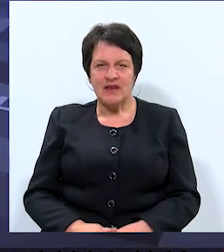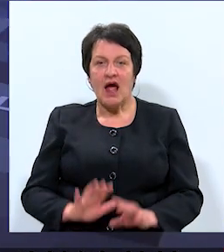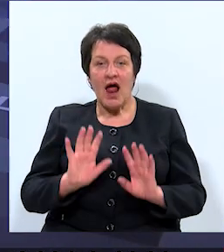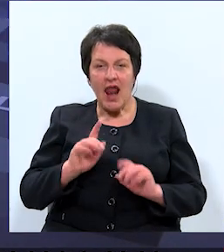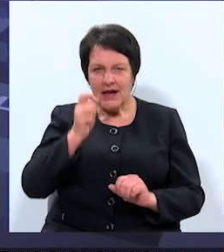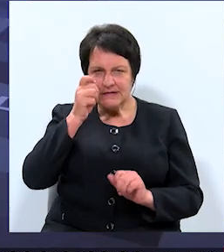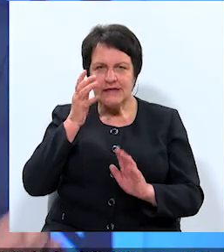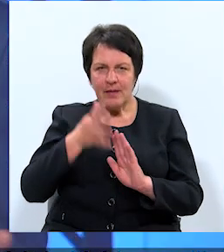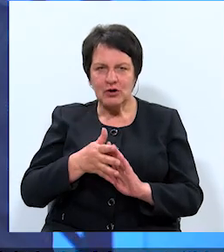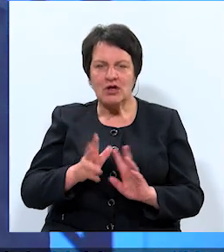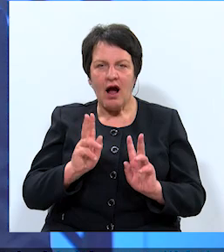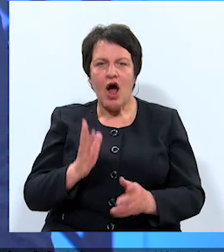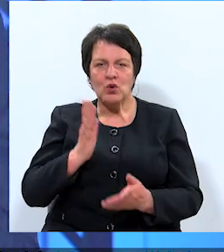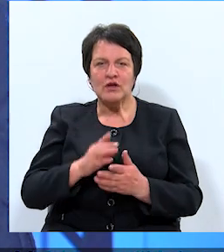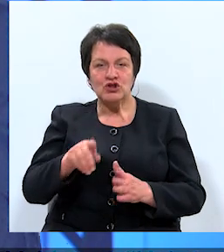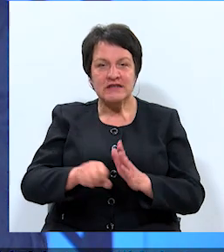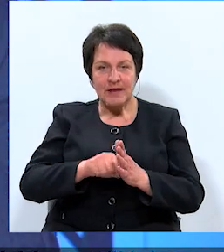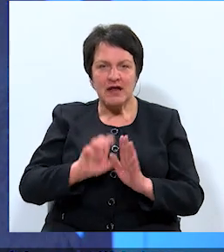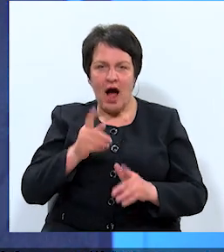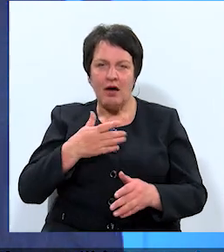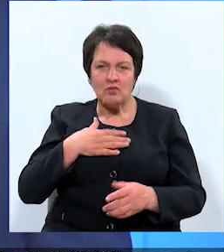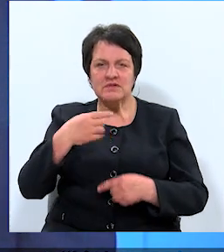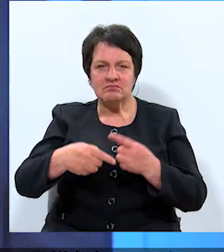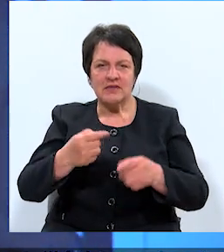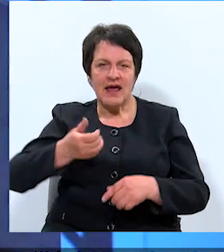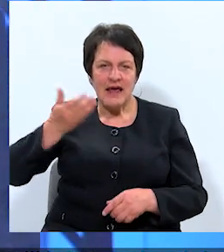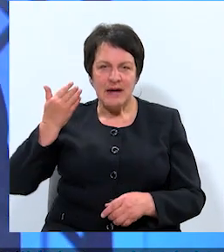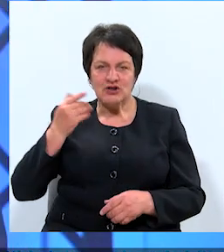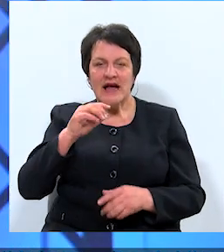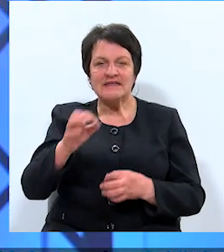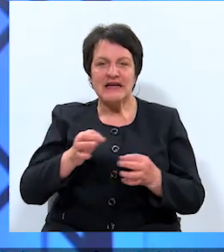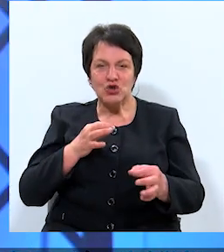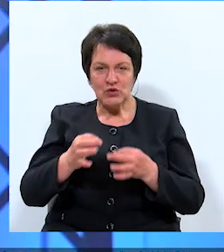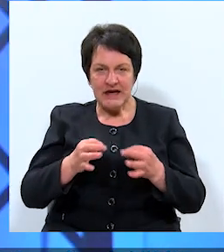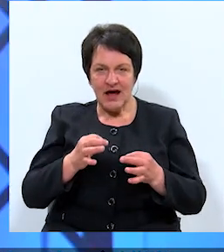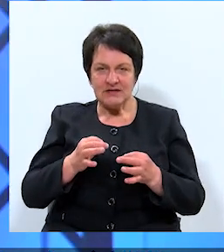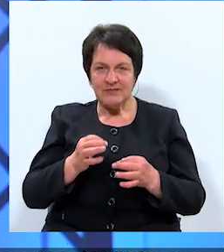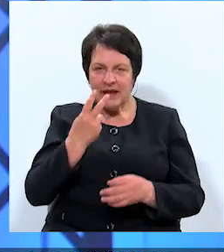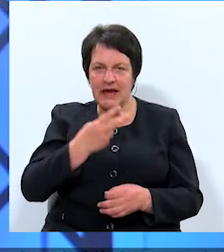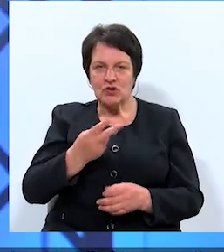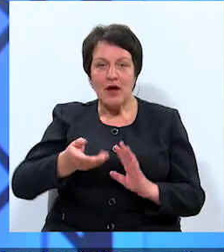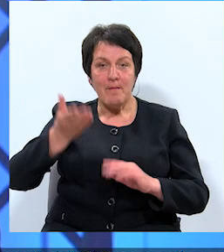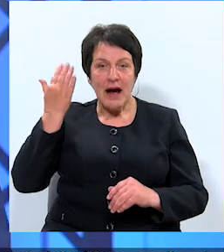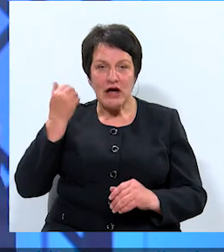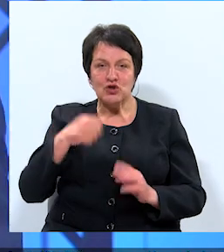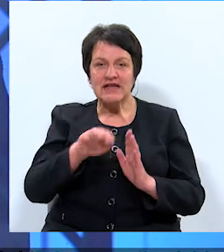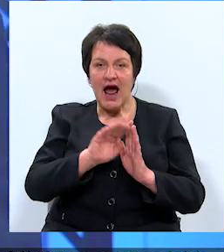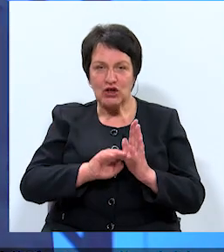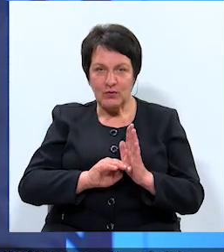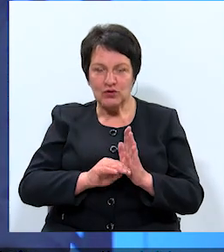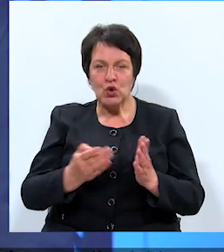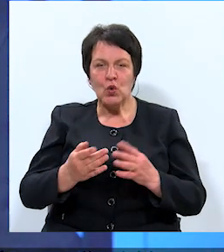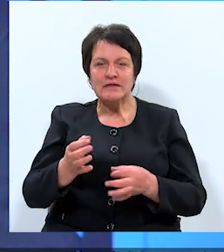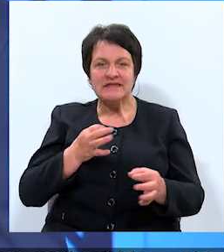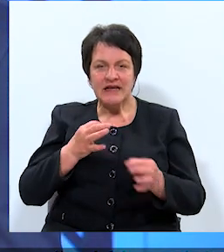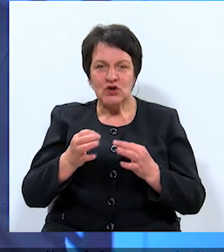Lai saprastu, kā notiek šīs debatis, kā mums gāja iepriekšējās diskusijās, ielūkosimies pagājušajos raidījumos, kuros